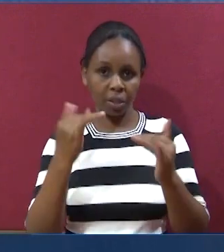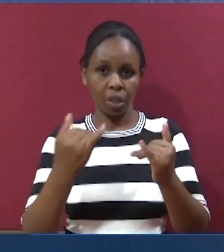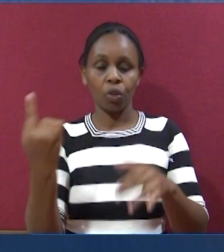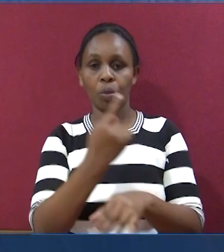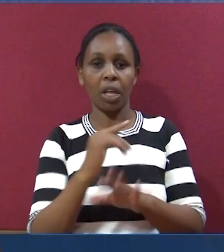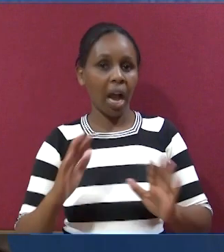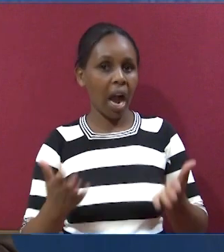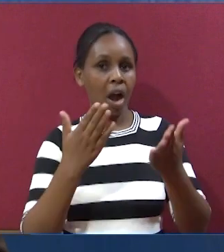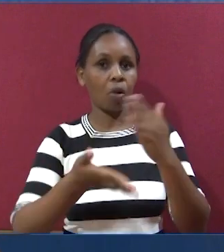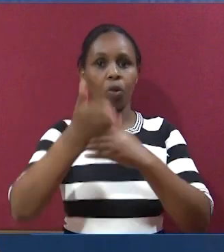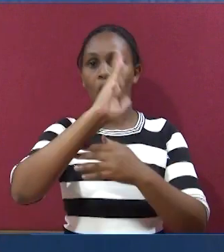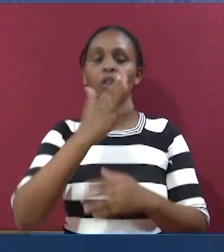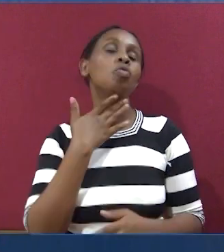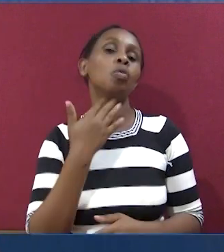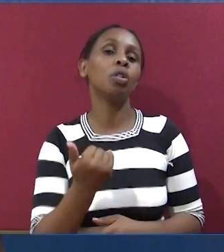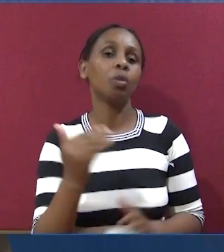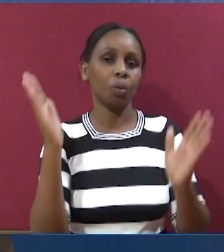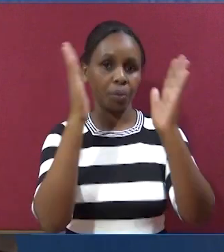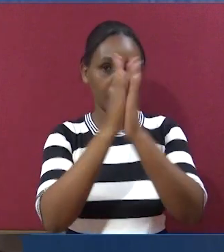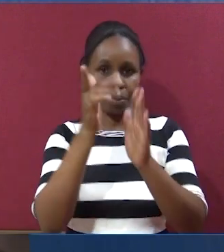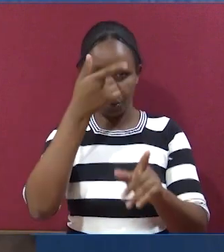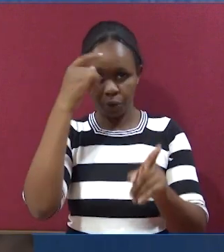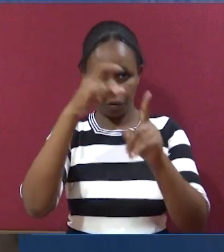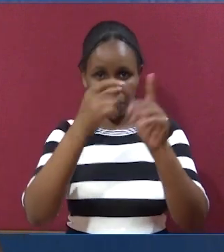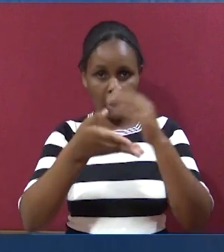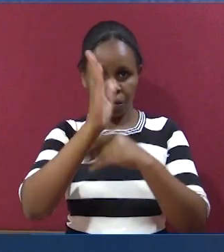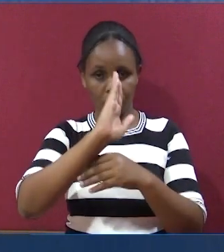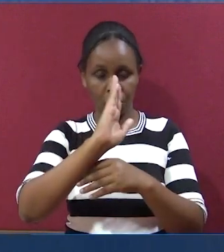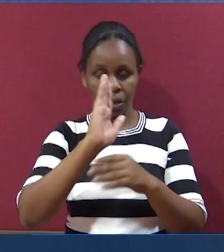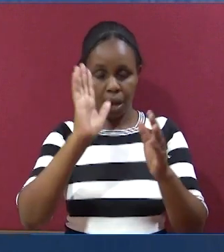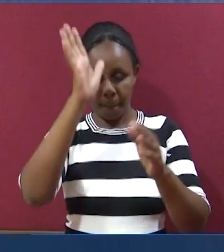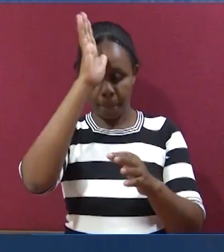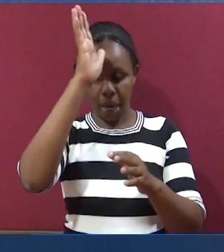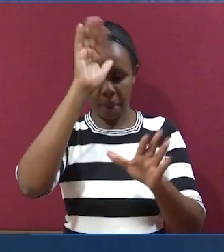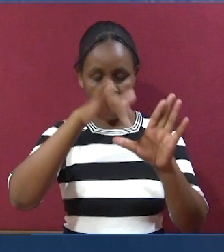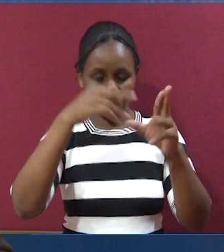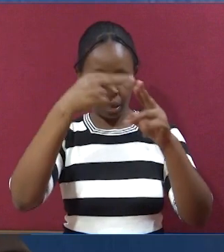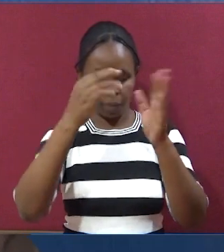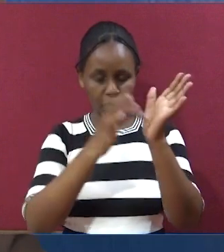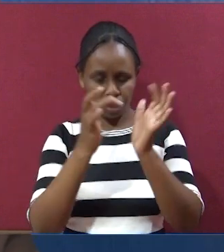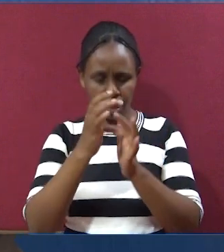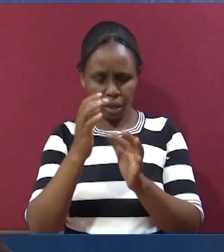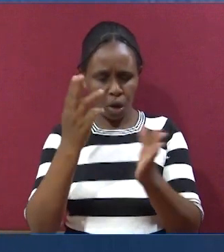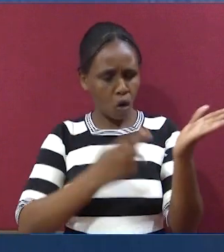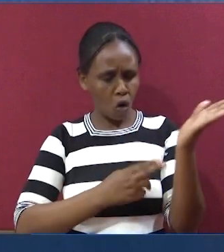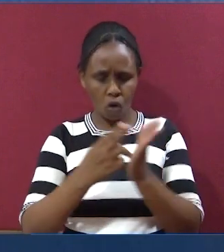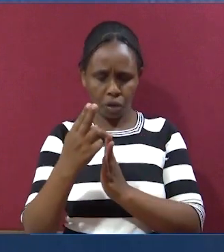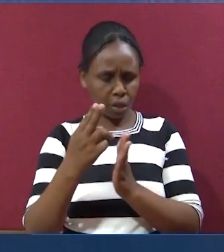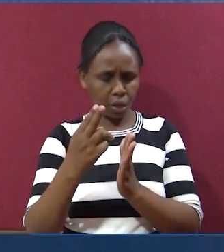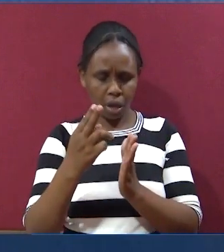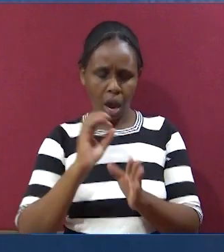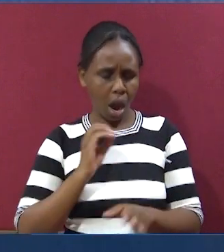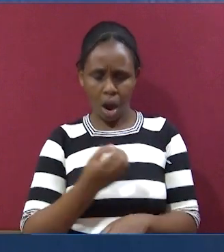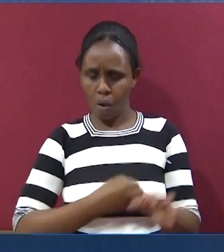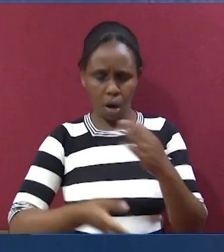letu ya siku ya leo, chinsi mungu anavyo kusudia. Na tuwombe ni kwa anjilia neno na buwana. Baba katika jina la Yesu,